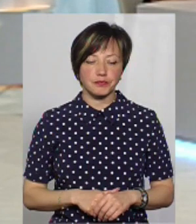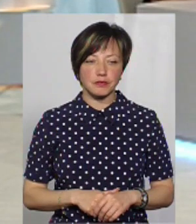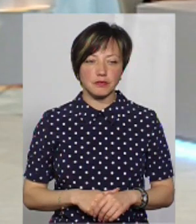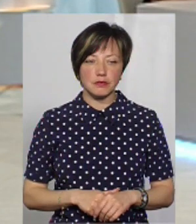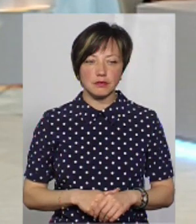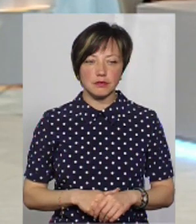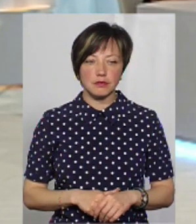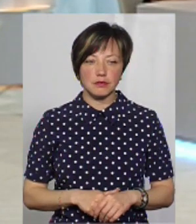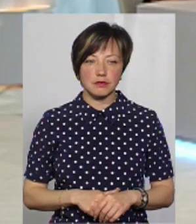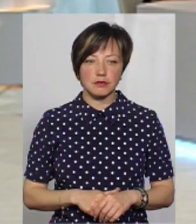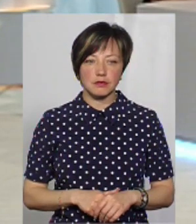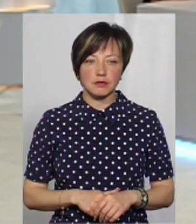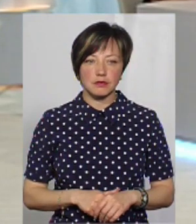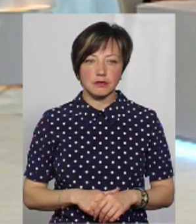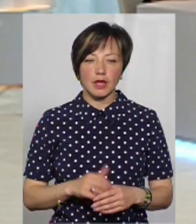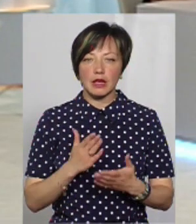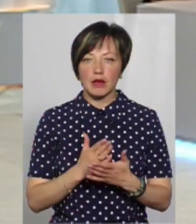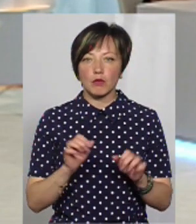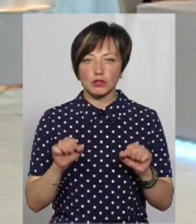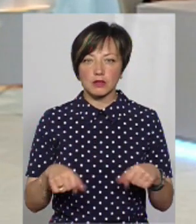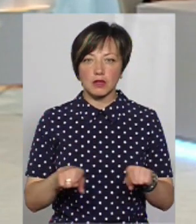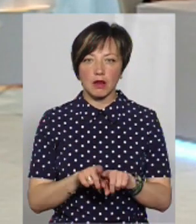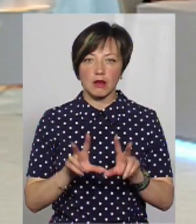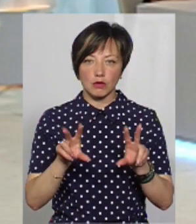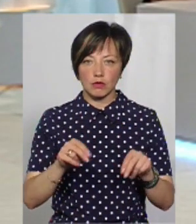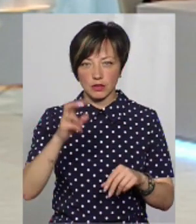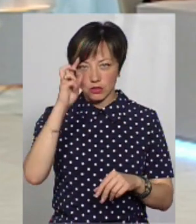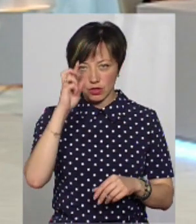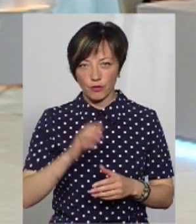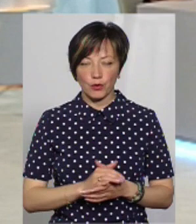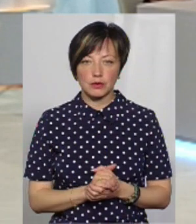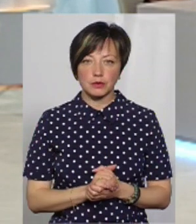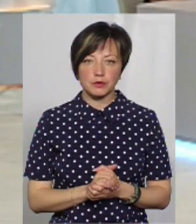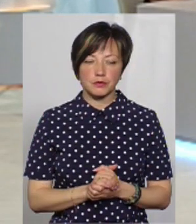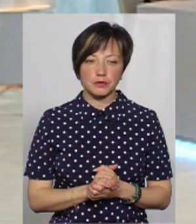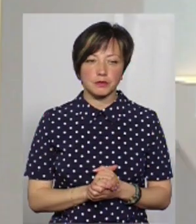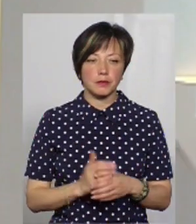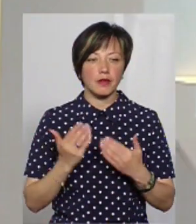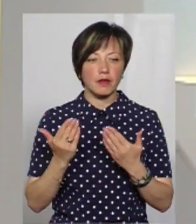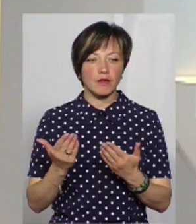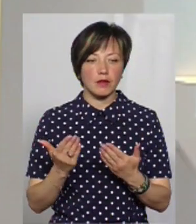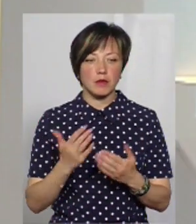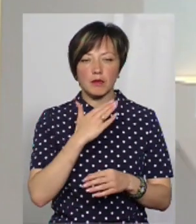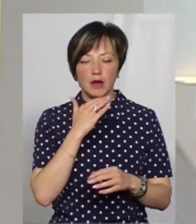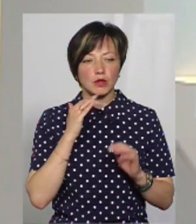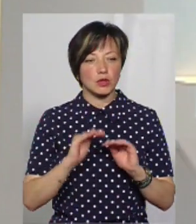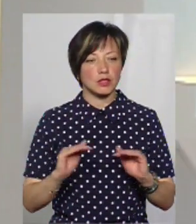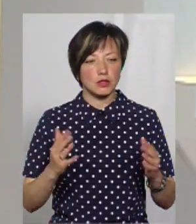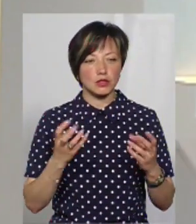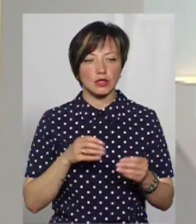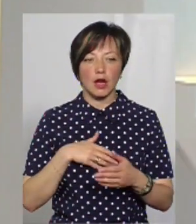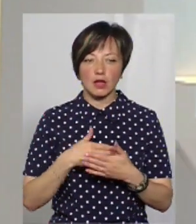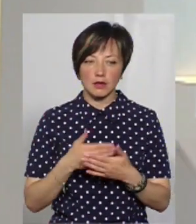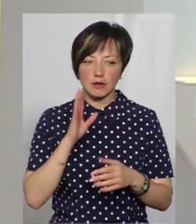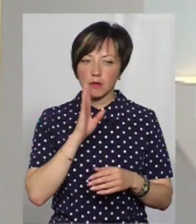розширюється таким також, є можливість така гарантована державою. Ольго, ви не тільки багатодітна, а ще й